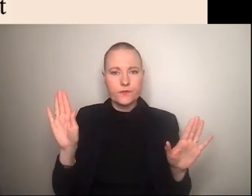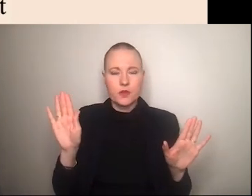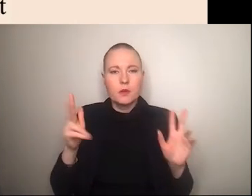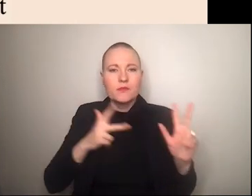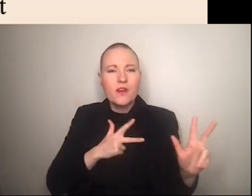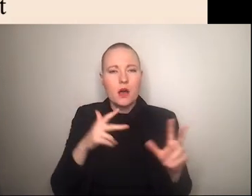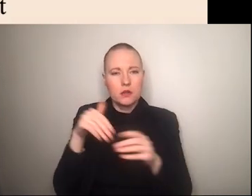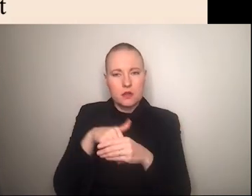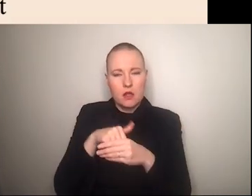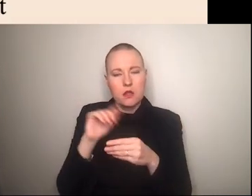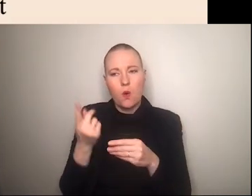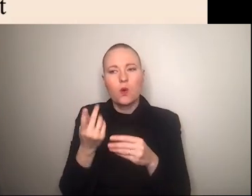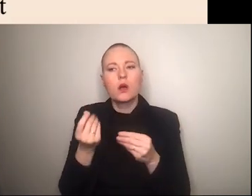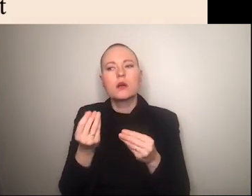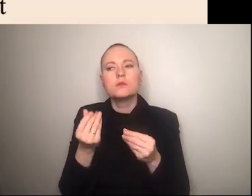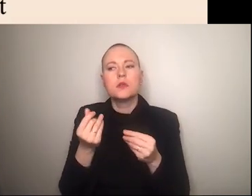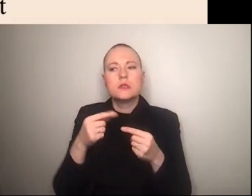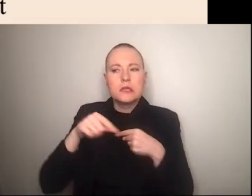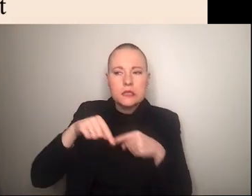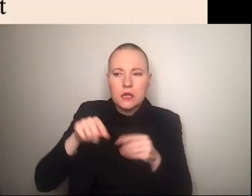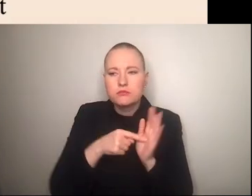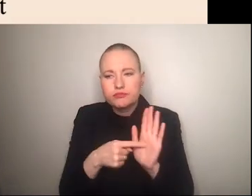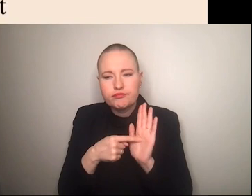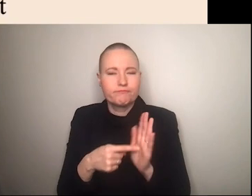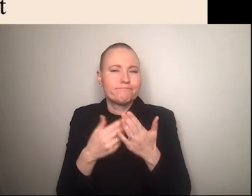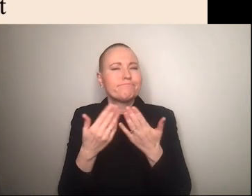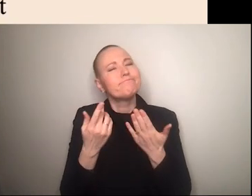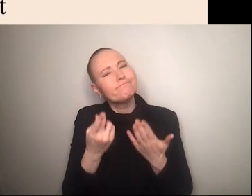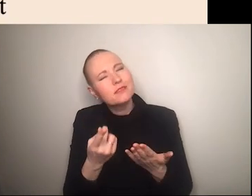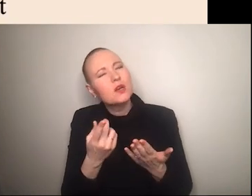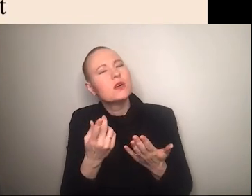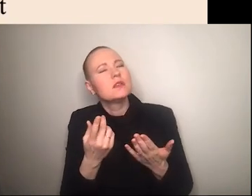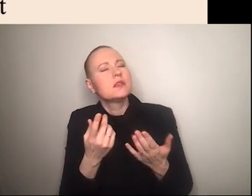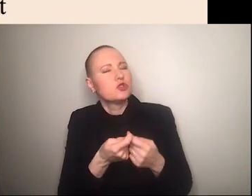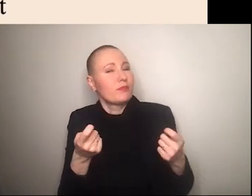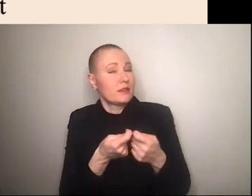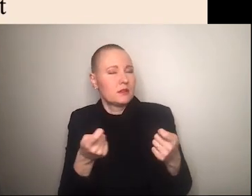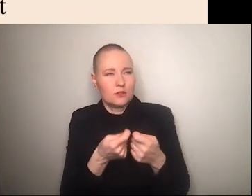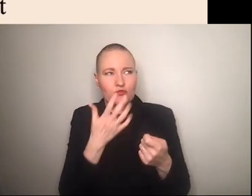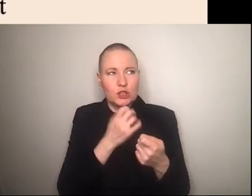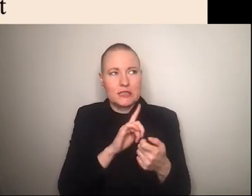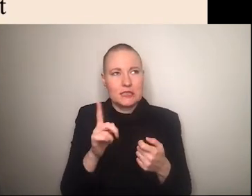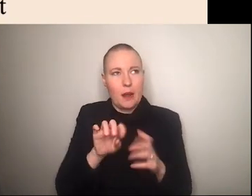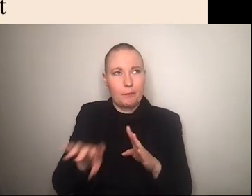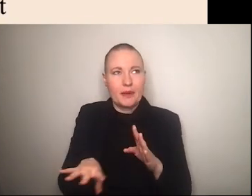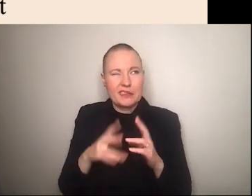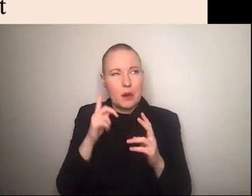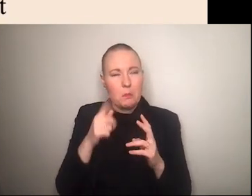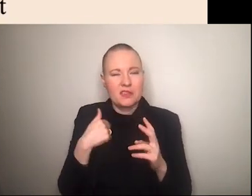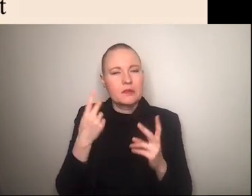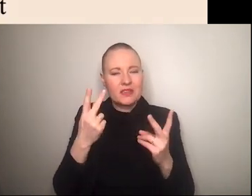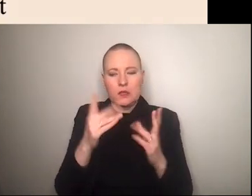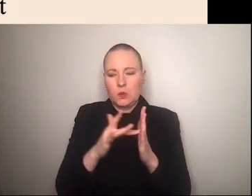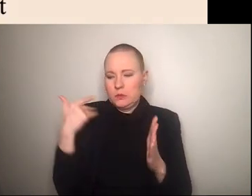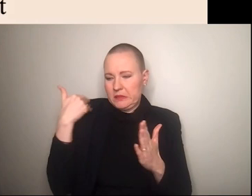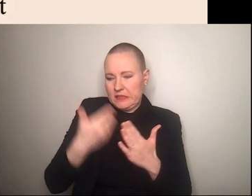eingeordnet bei dem beispiel ist auch noch spannend und das möchte ich hier nicht unerwähnt lassen weil das vor allen den letzten monaten immer mehr